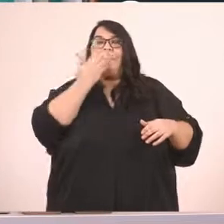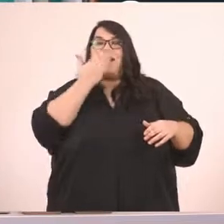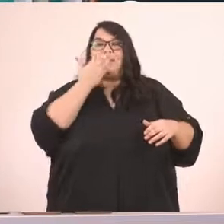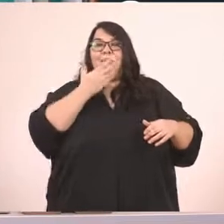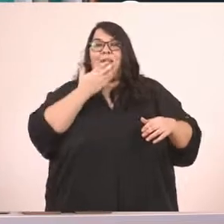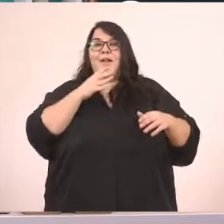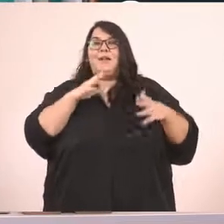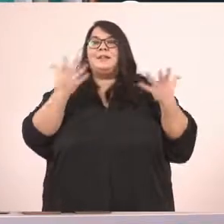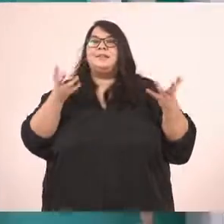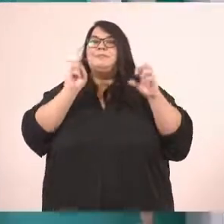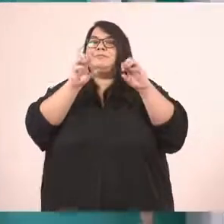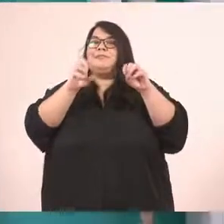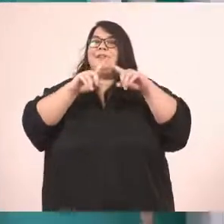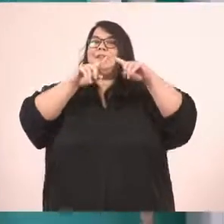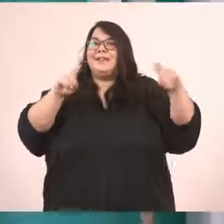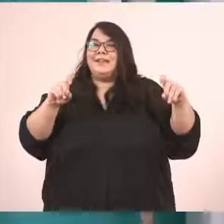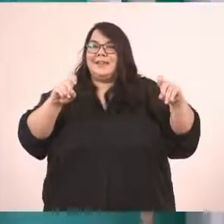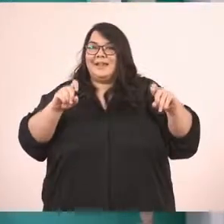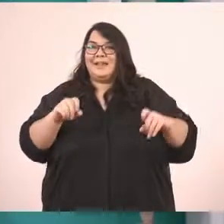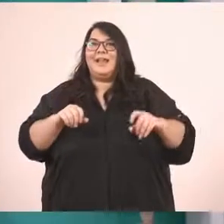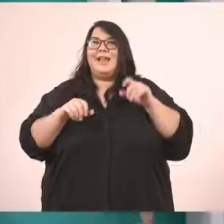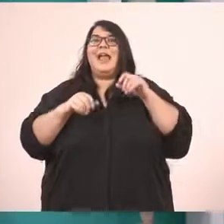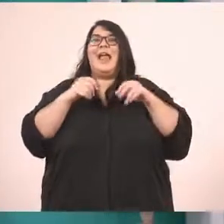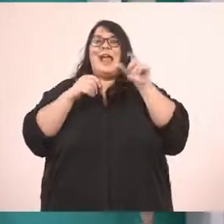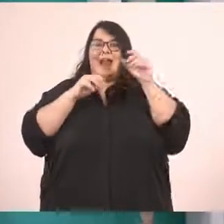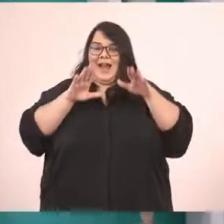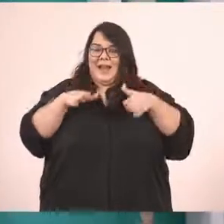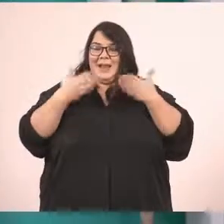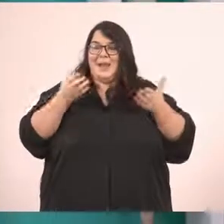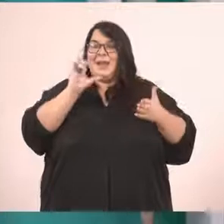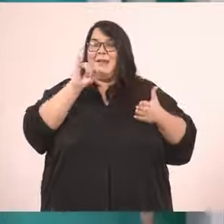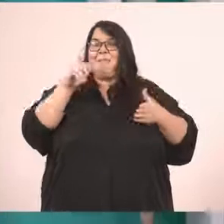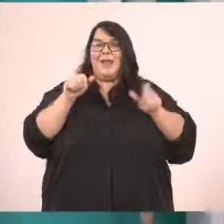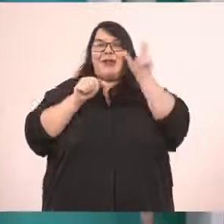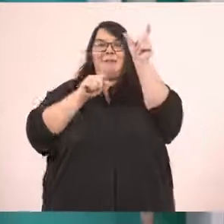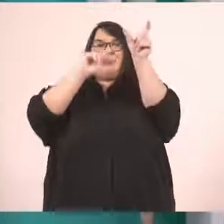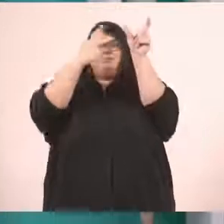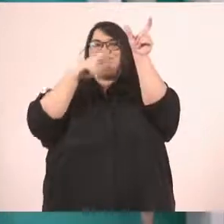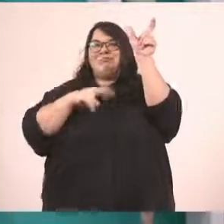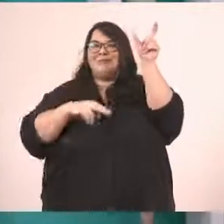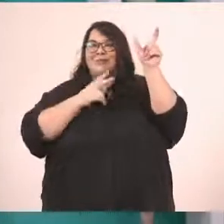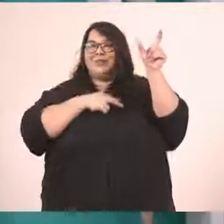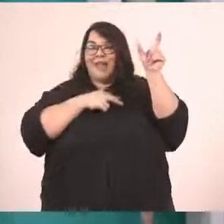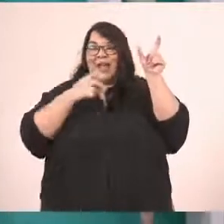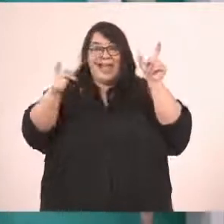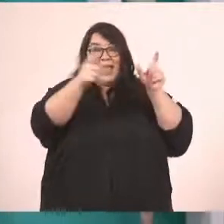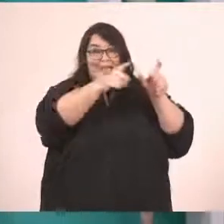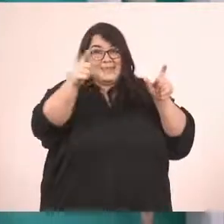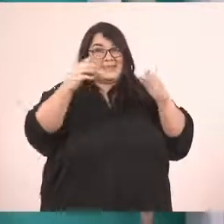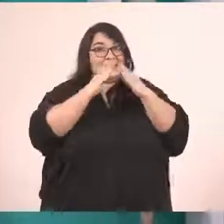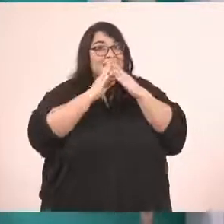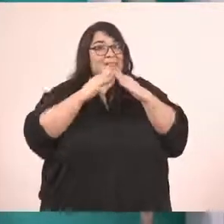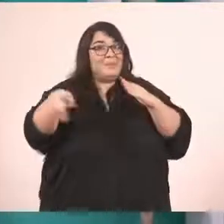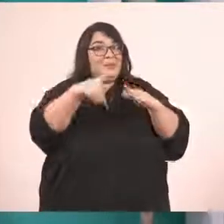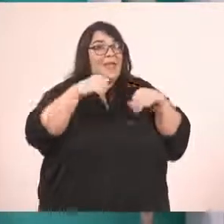μάθαμε να κλείνουμε το ρήμα είμαι. Θέλω λοιπόν σπίτι σας να κάνετε εξάσκηση, να το χράψετε